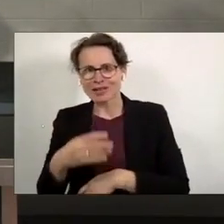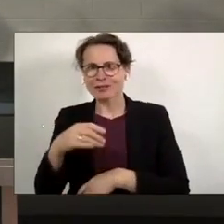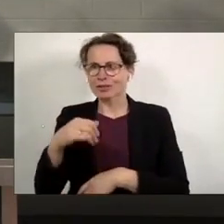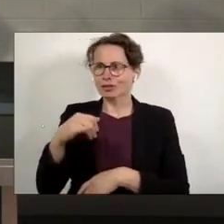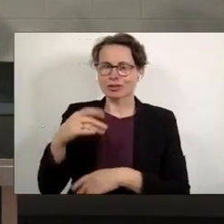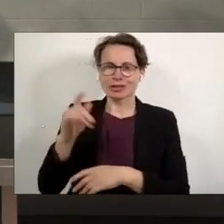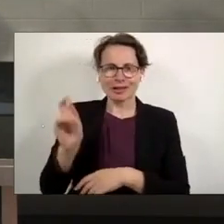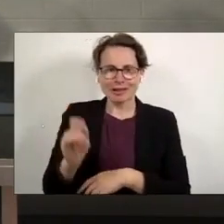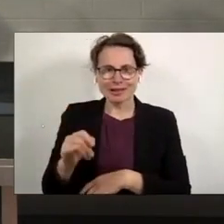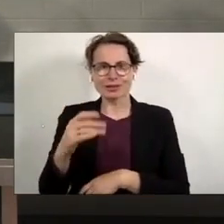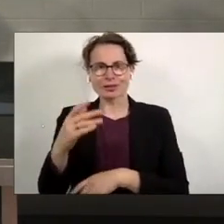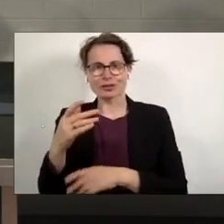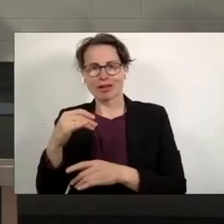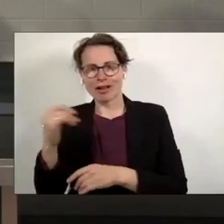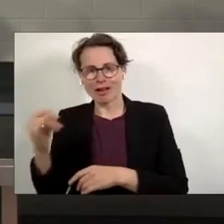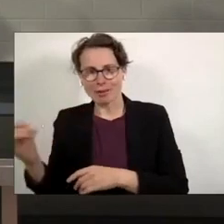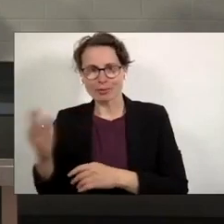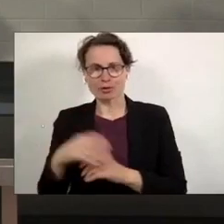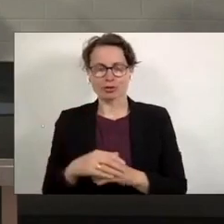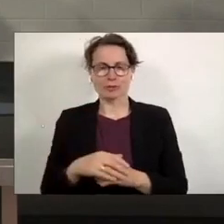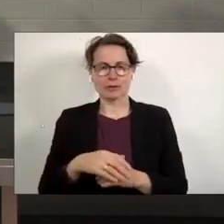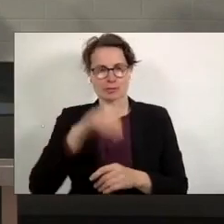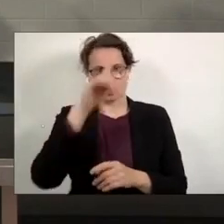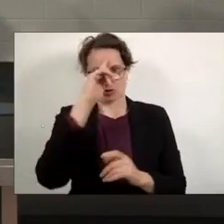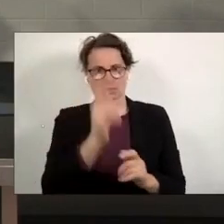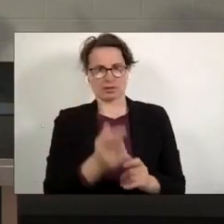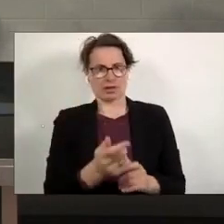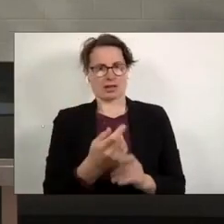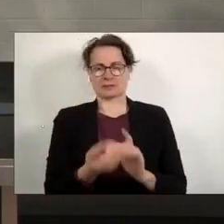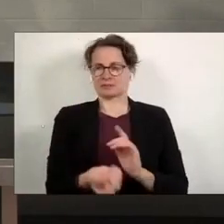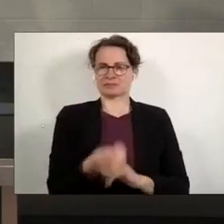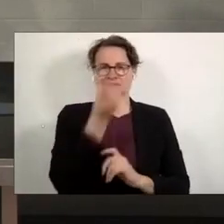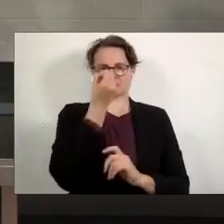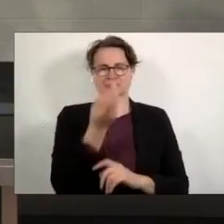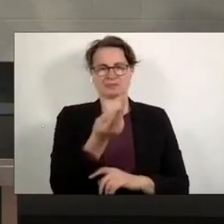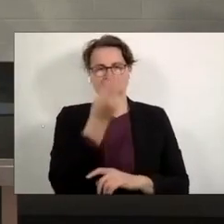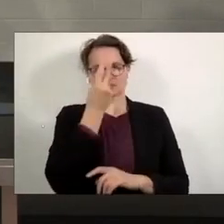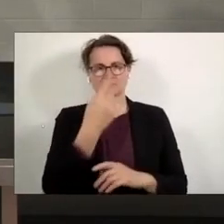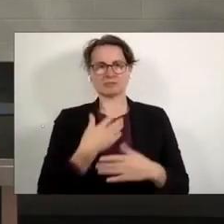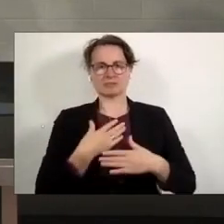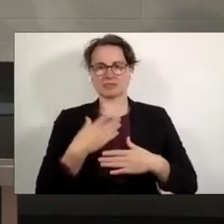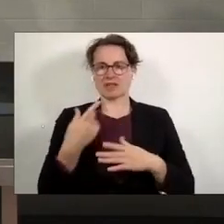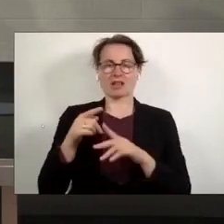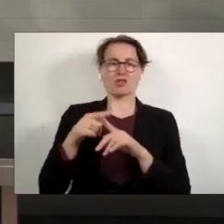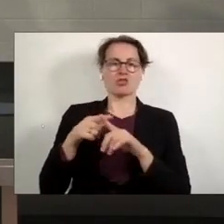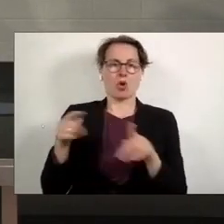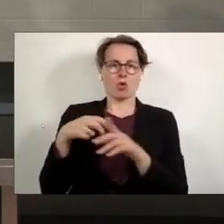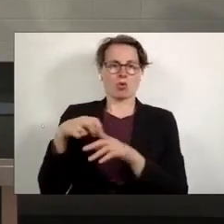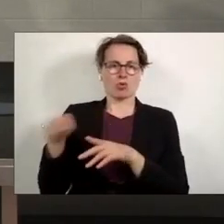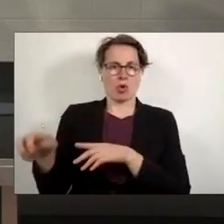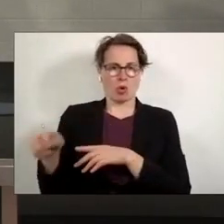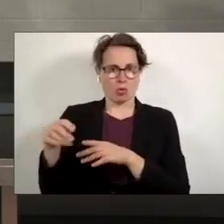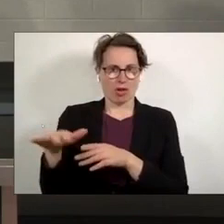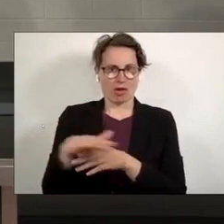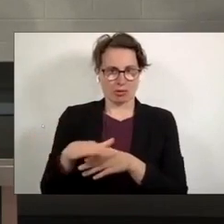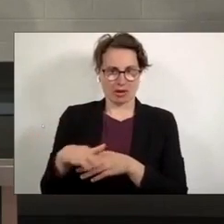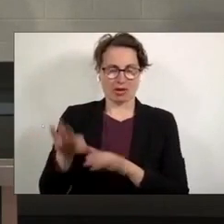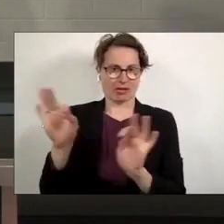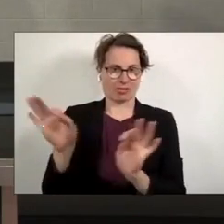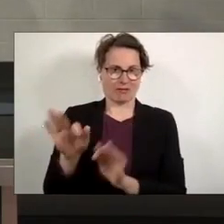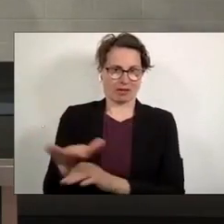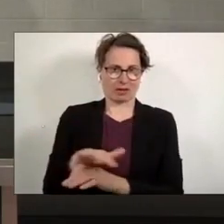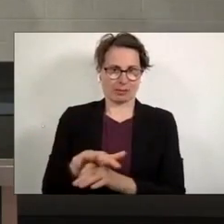Die Polizei stigmatisierte den Stadtteil meiner Kindheit regelmäßig als No-Go-Area bzw. als Gefahrengebiet.